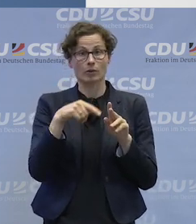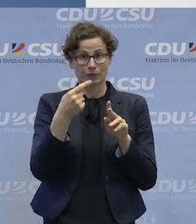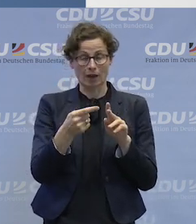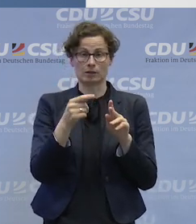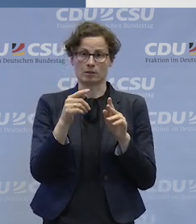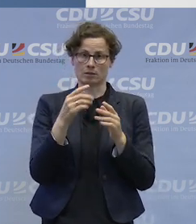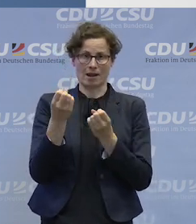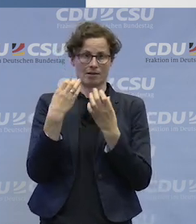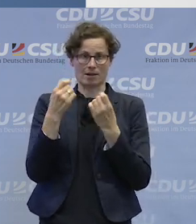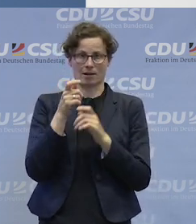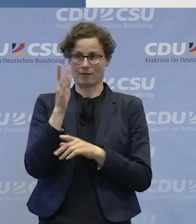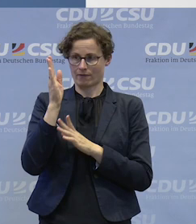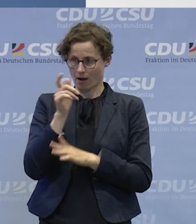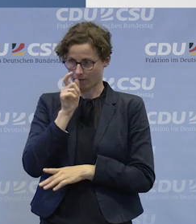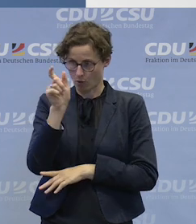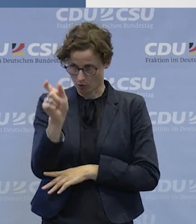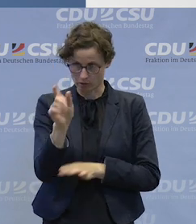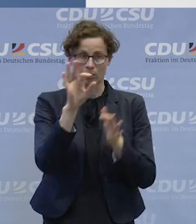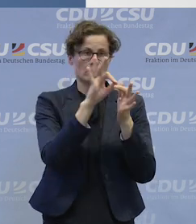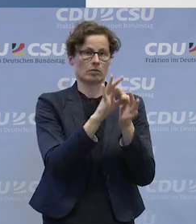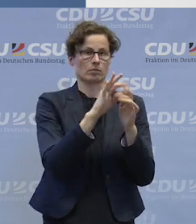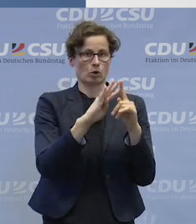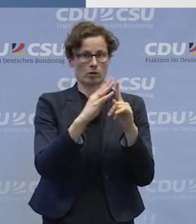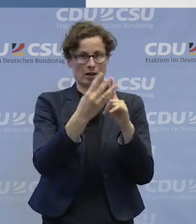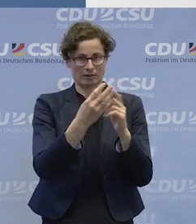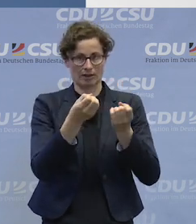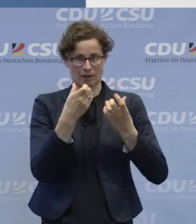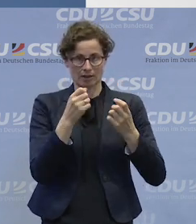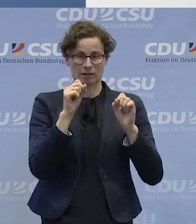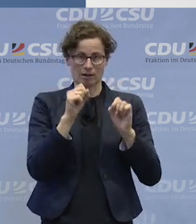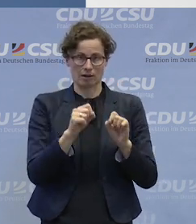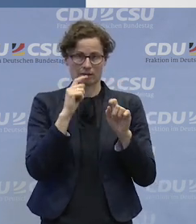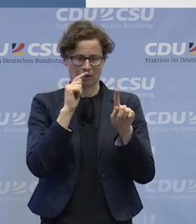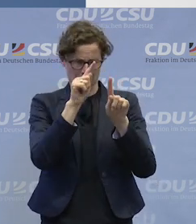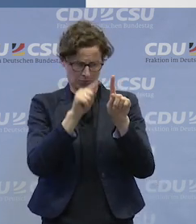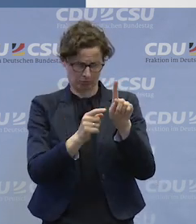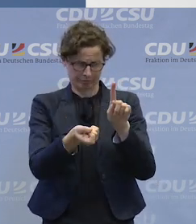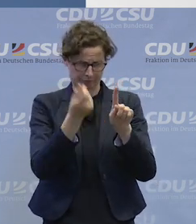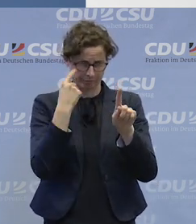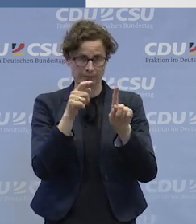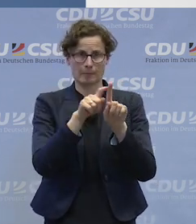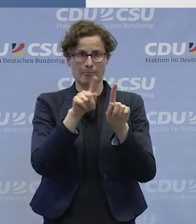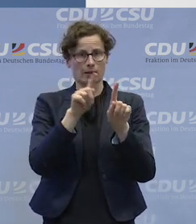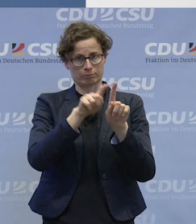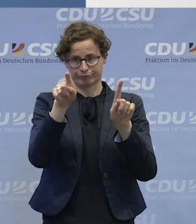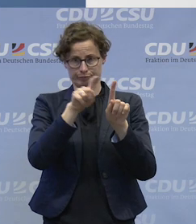kontextsensitiv erklärt. Das heißt, der User kann dann hingehen und sich die entsprechenden Erklärungen aufrufen.